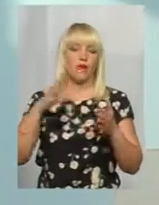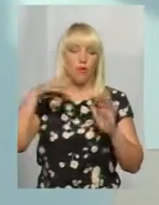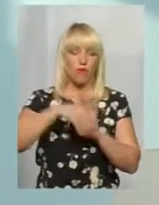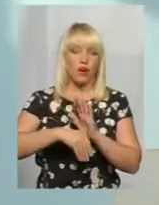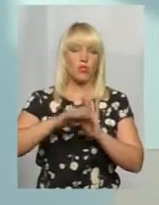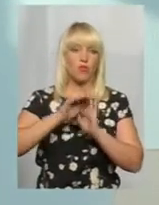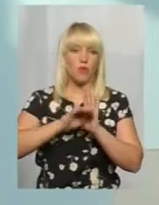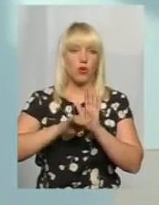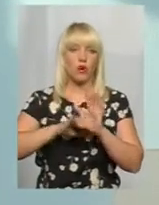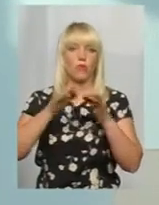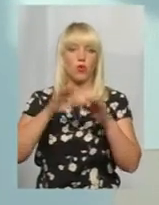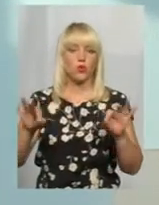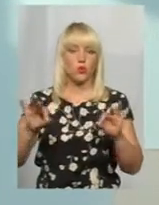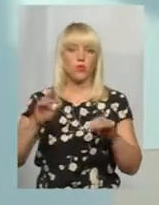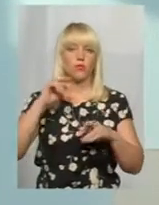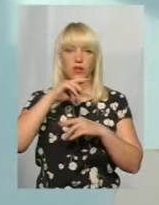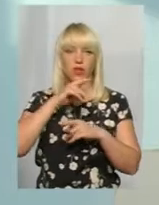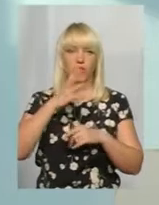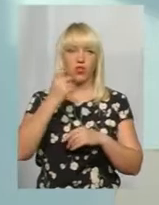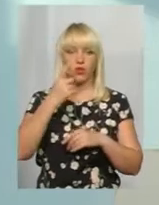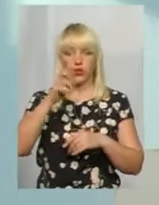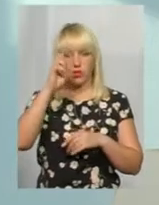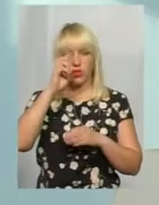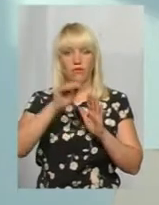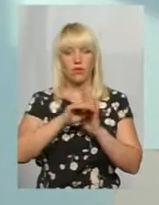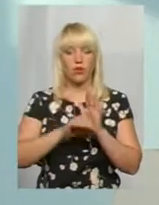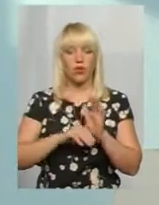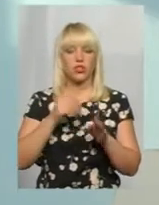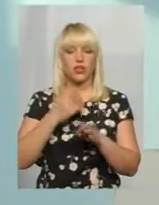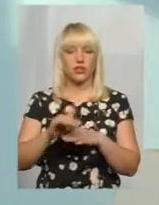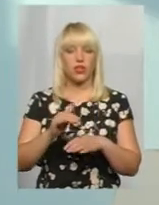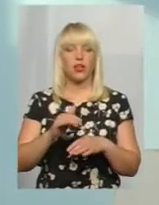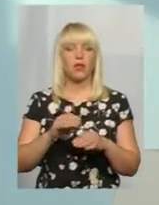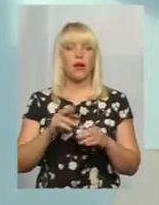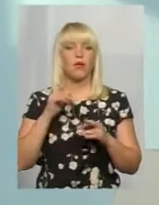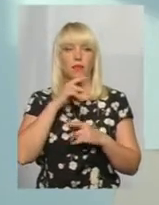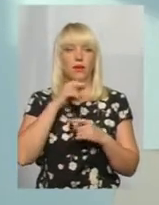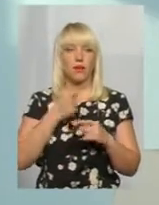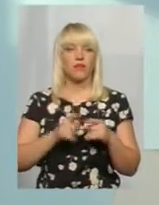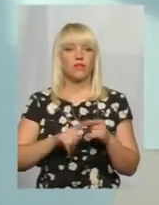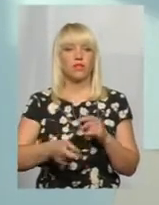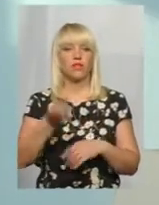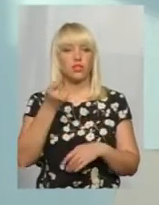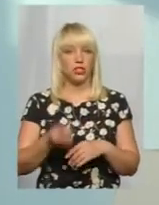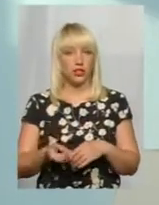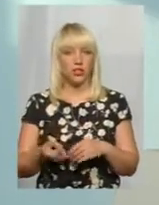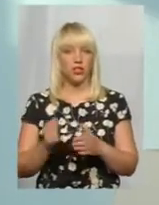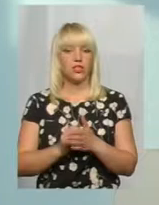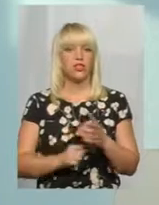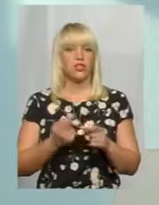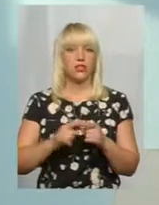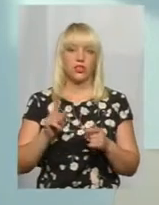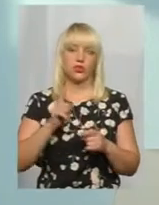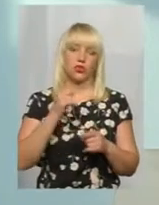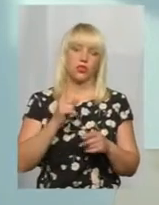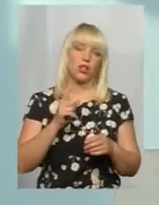«Доступні ліки», ще одна державна програма, частина препаратів, які проходять по «Доступні ліках», в нас дешевшими. Через те, що щось одне